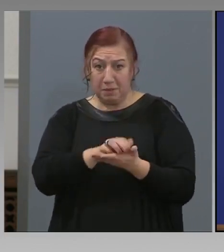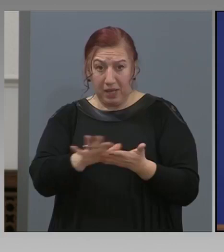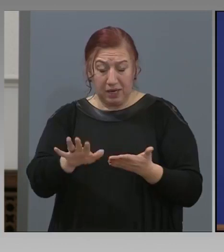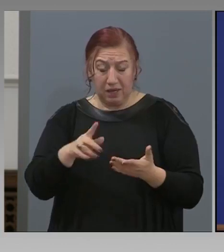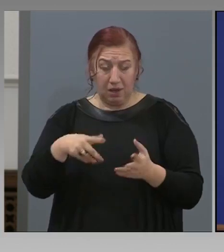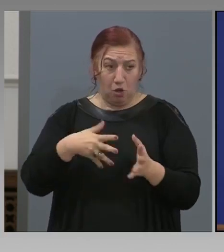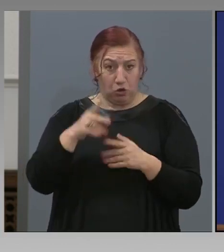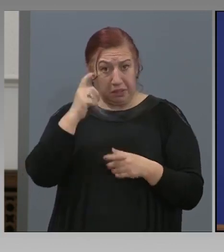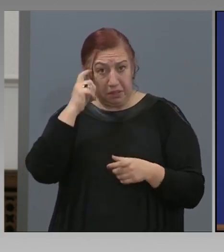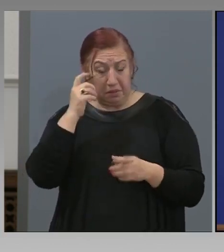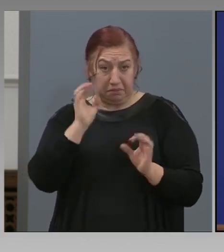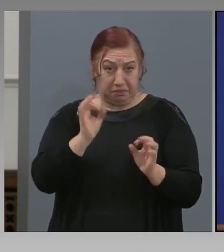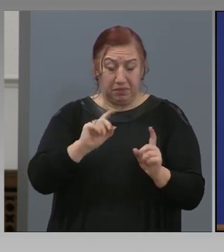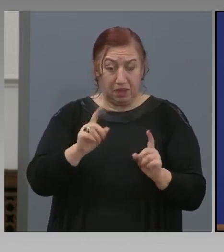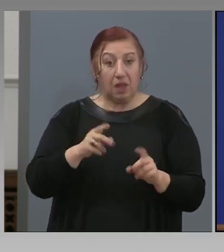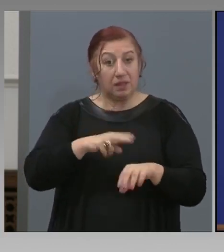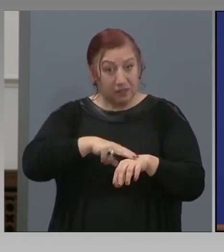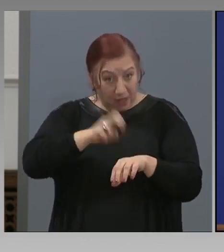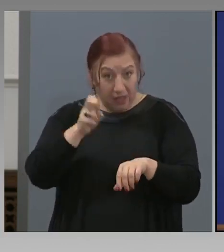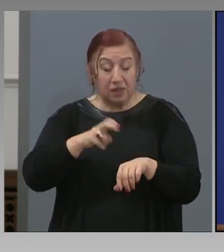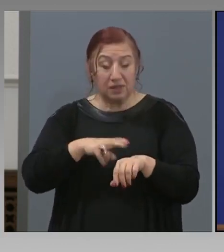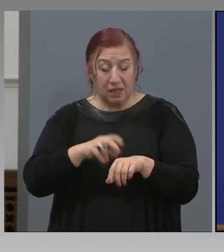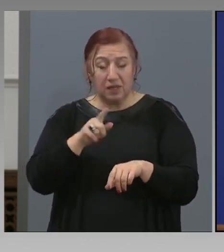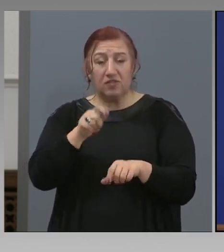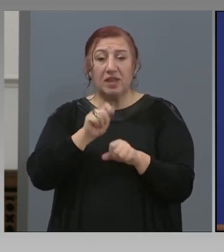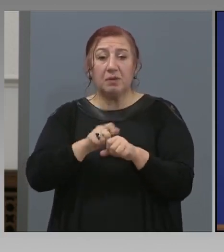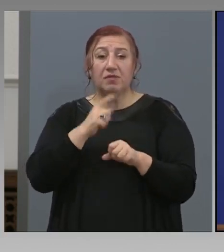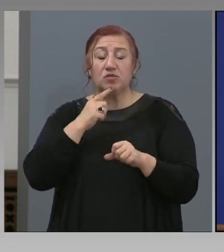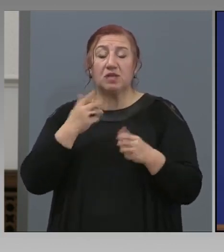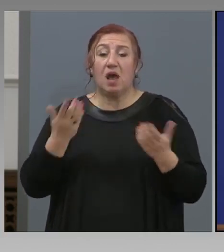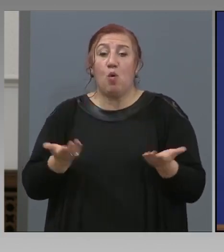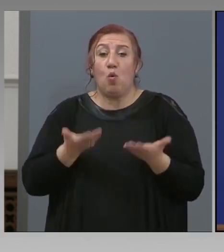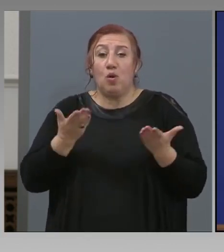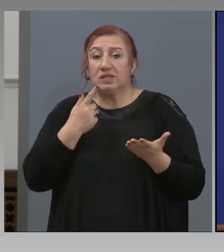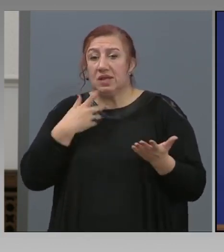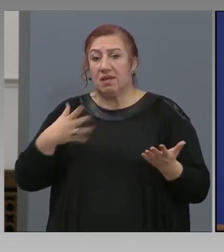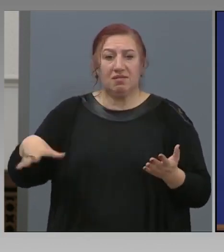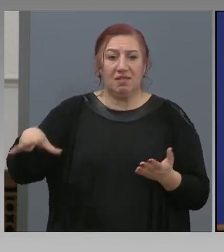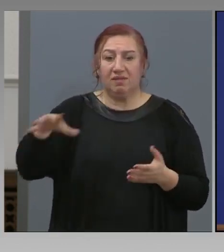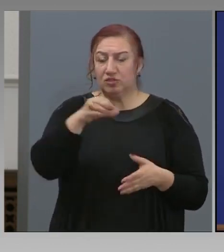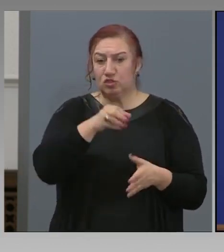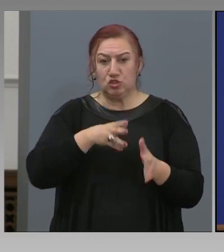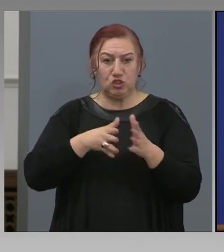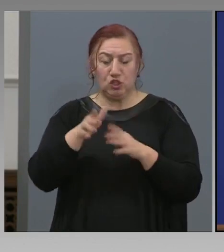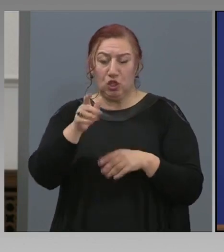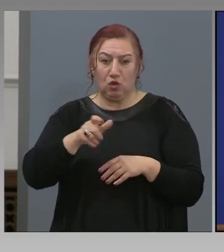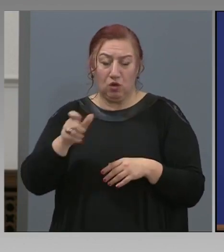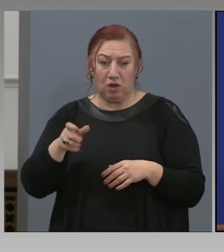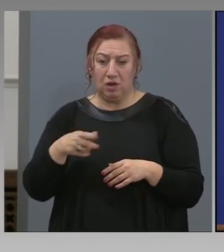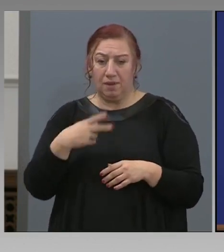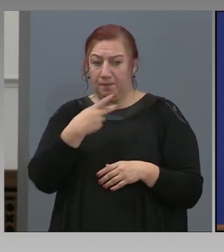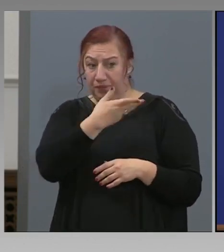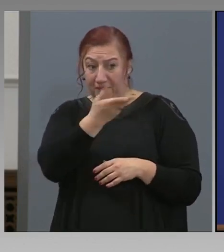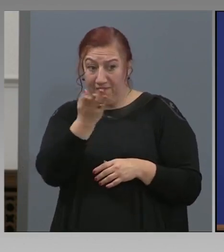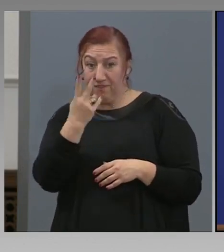има улеснение за всички, защото, безспорно, видяхте, за да се